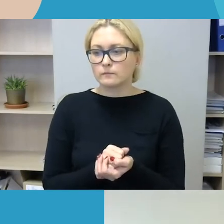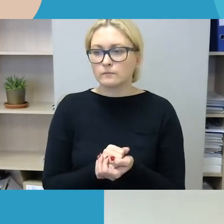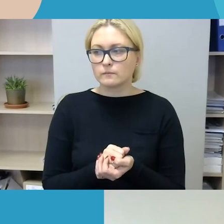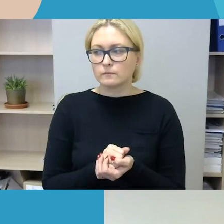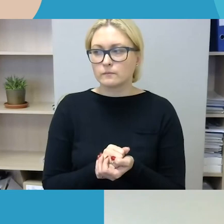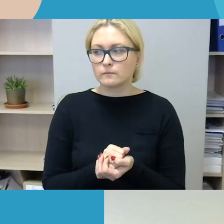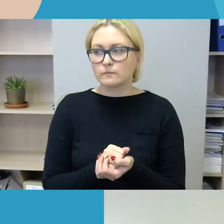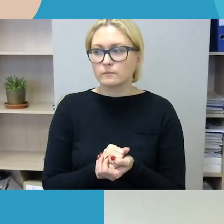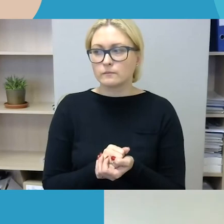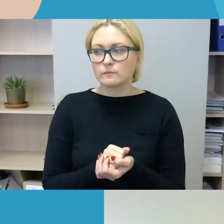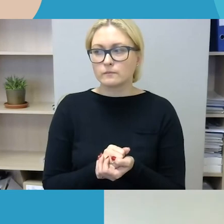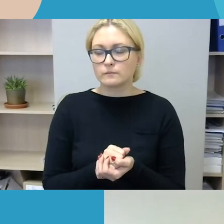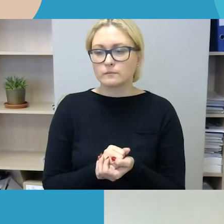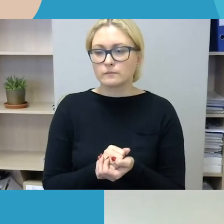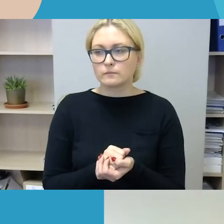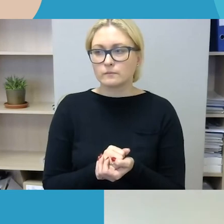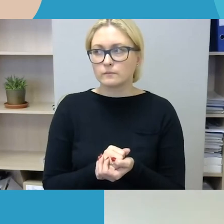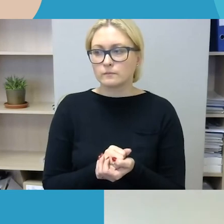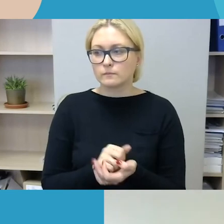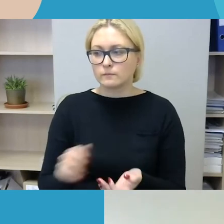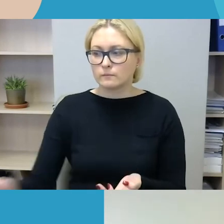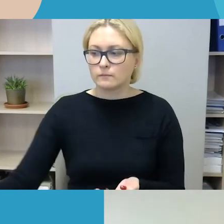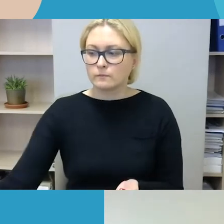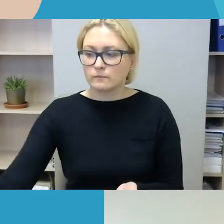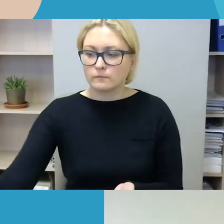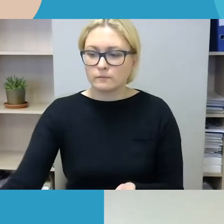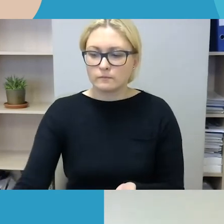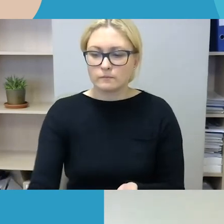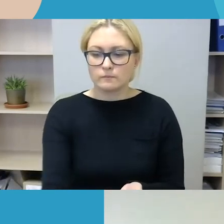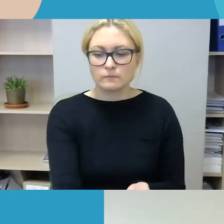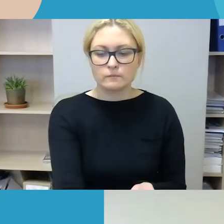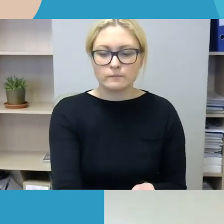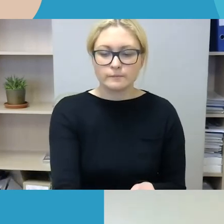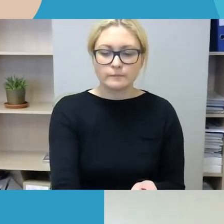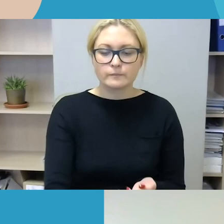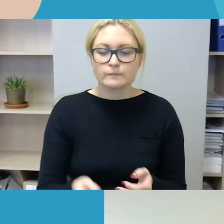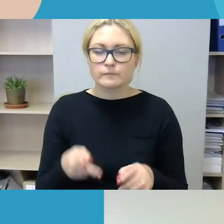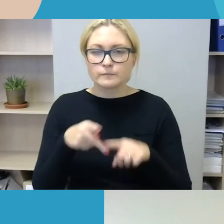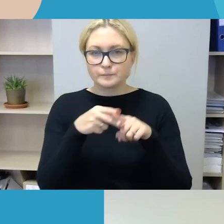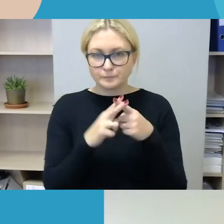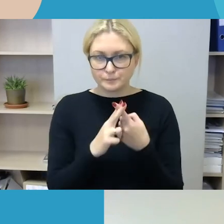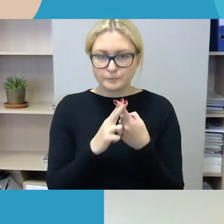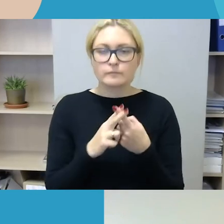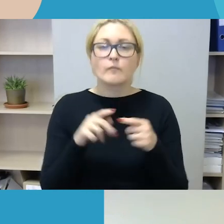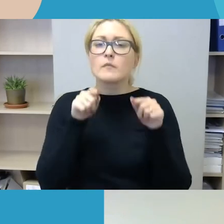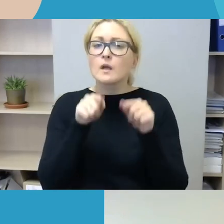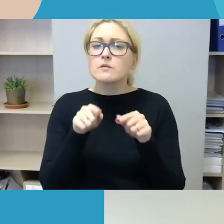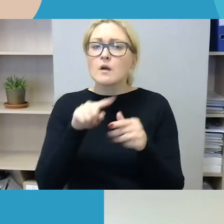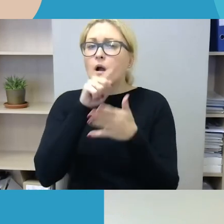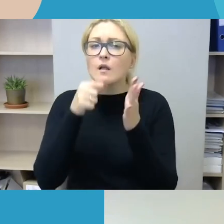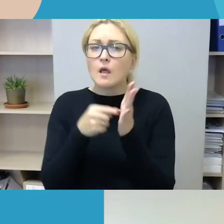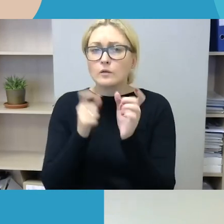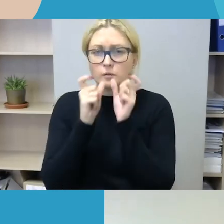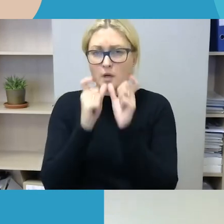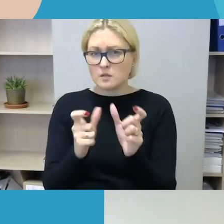kaip toks būtų registruotas ir kad būtų prasidėtas teisminis procesas. Manau, kad tai taip pat yra susijęs su neapykantos nusikaltimų